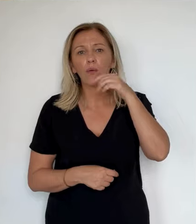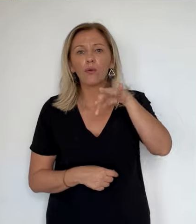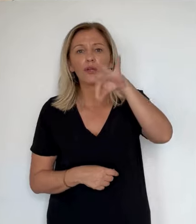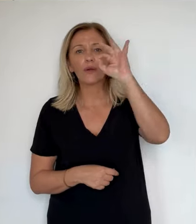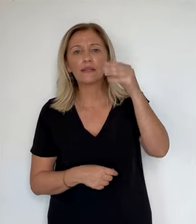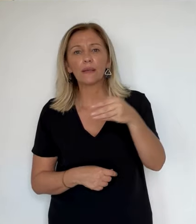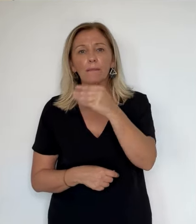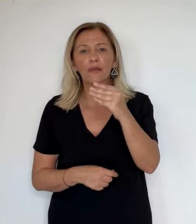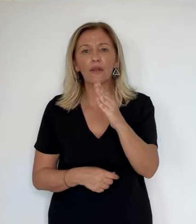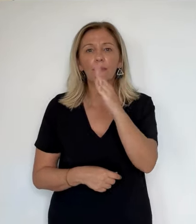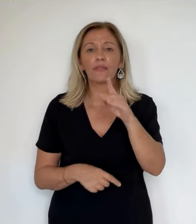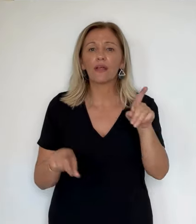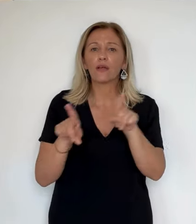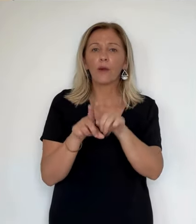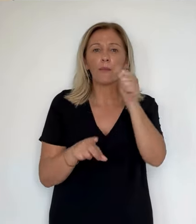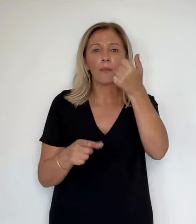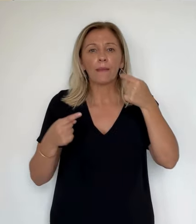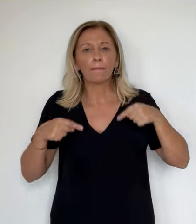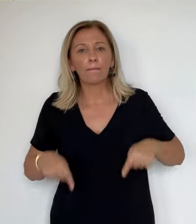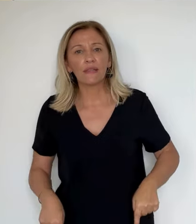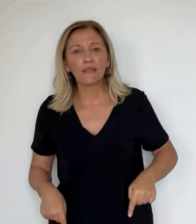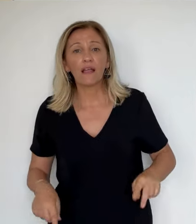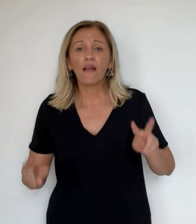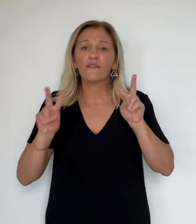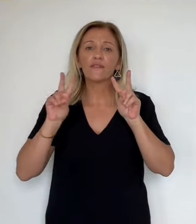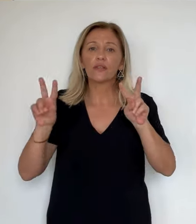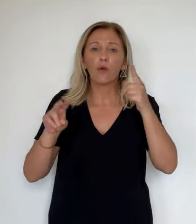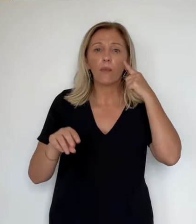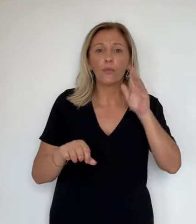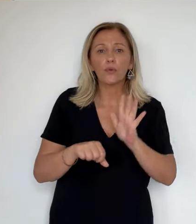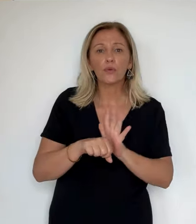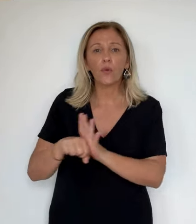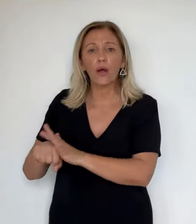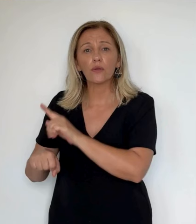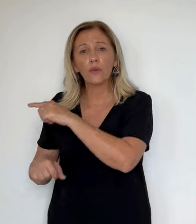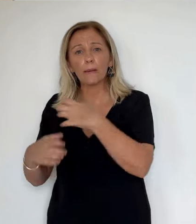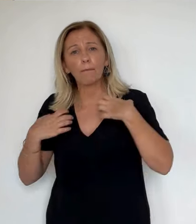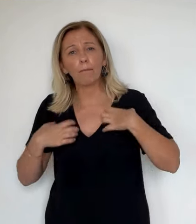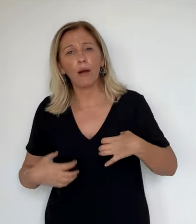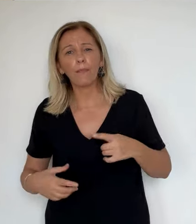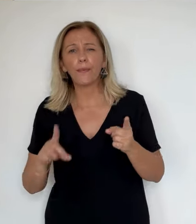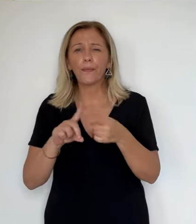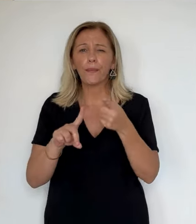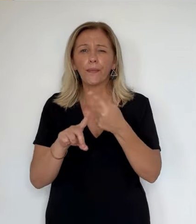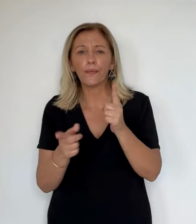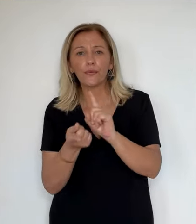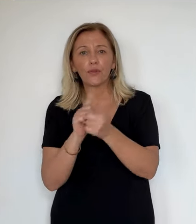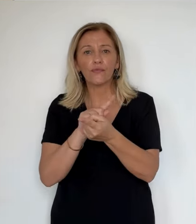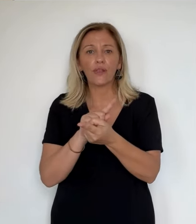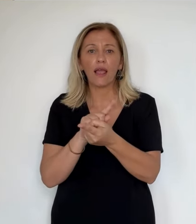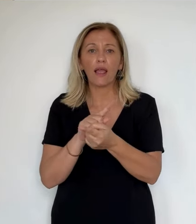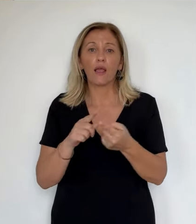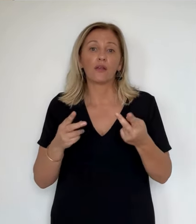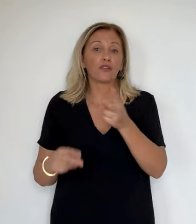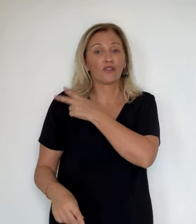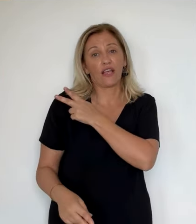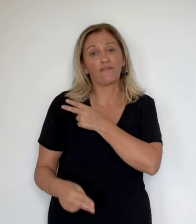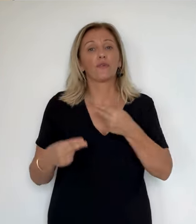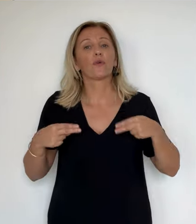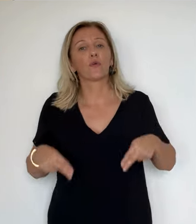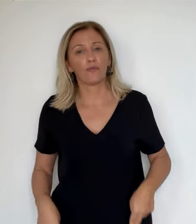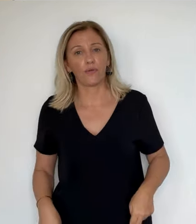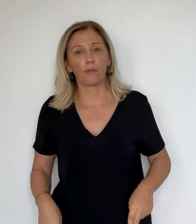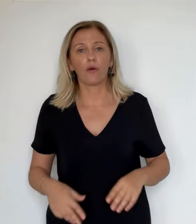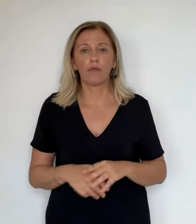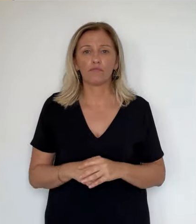c'est finalement Michel Barnier qui a été nommé Premier ministre par le Président de la République Emmanuel Macron. Une victoire pour la famille de droite qui voit